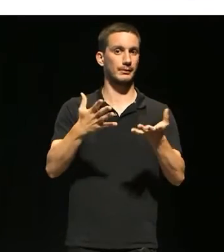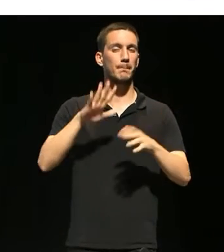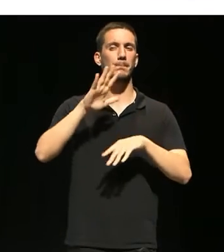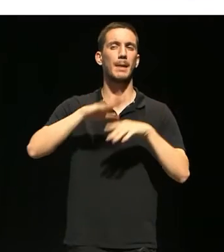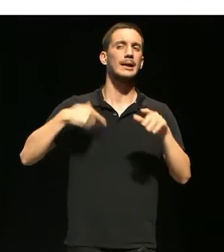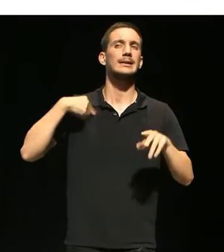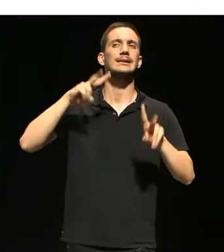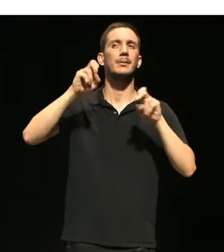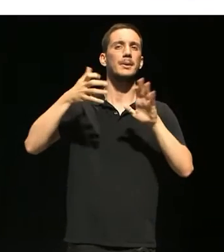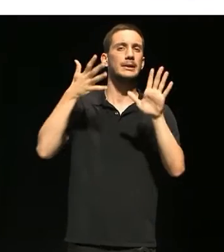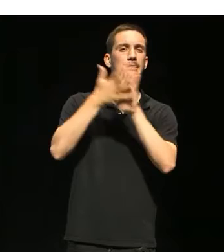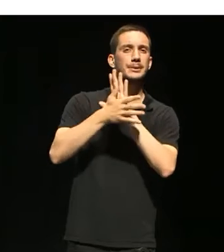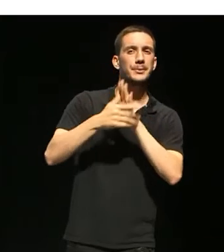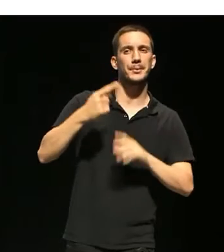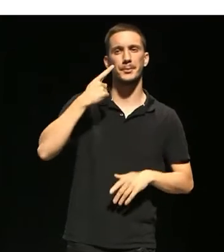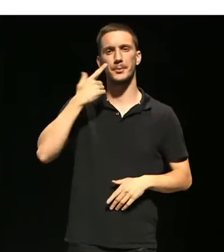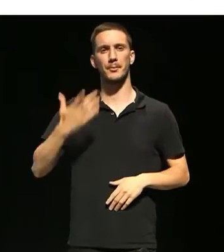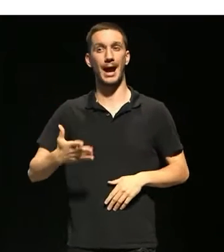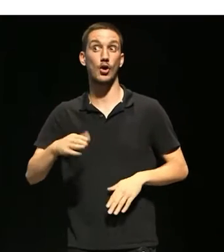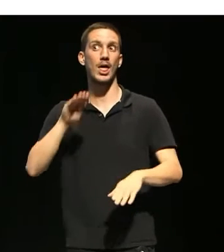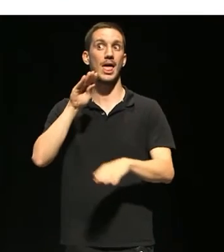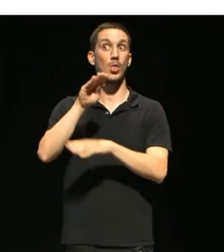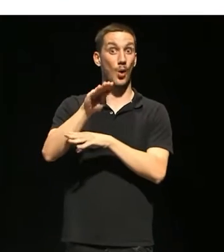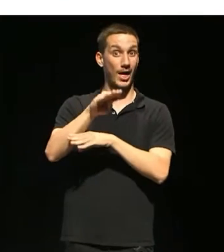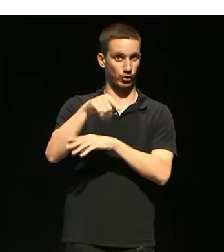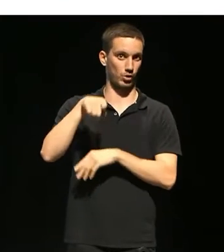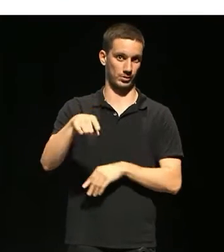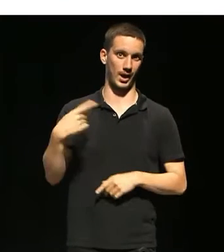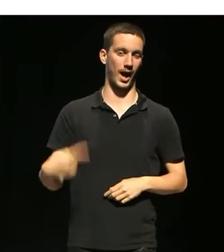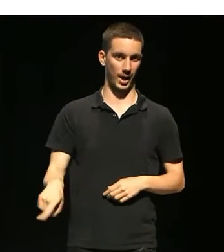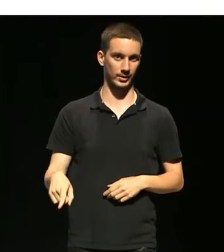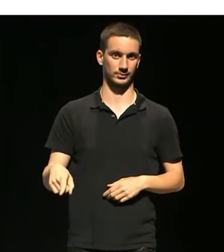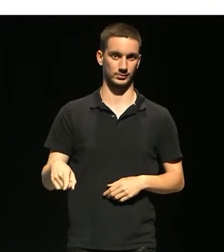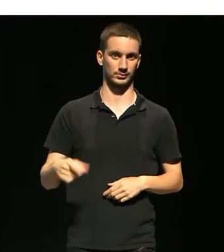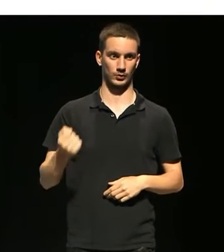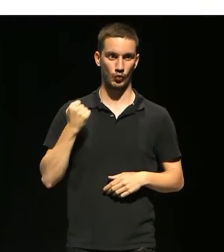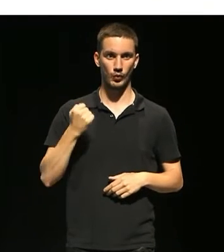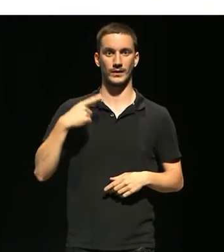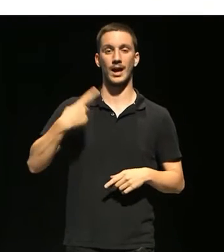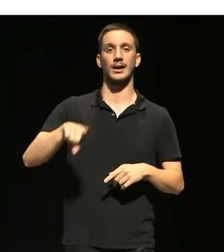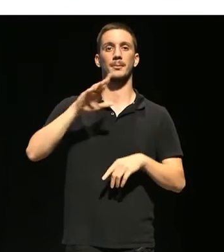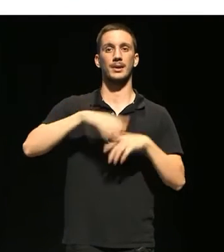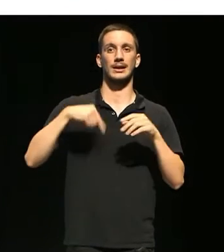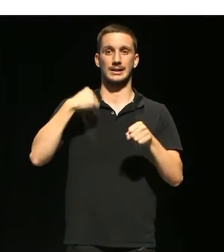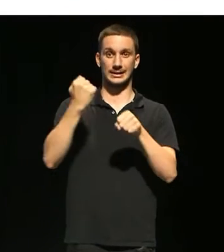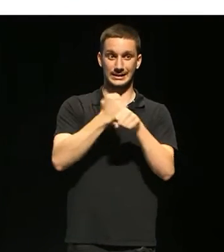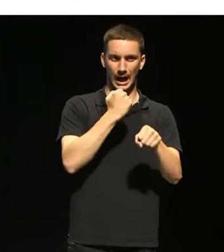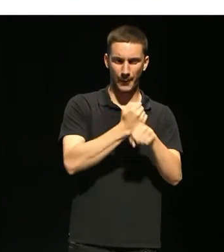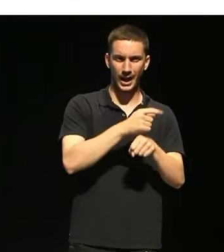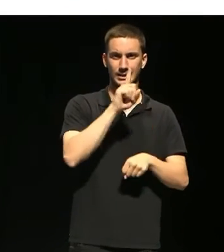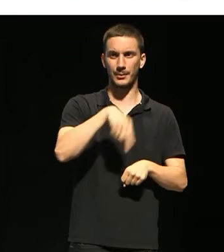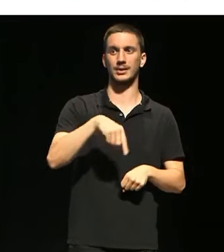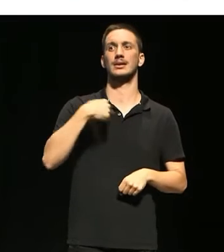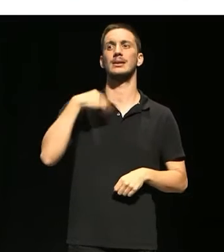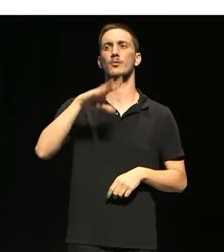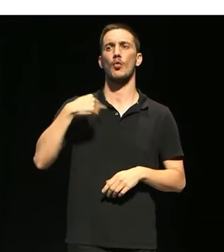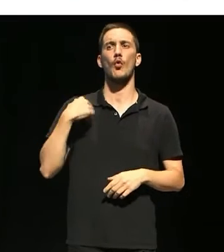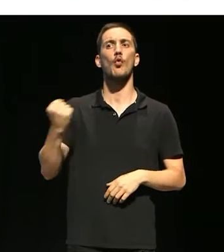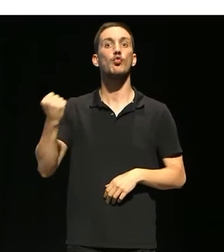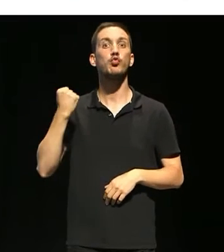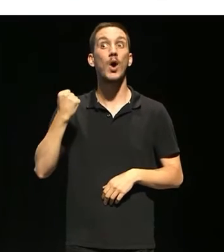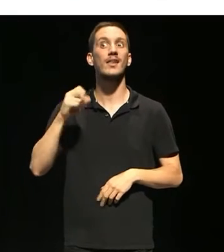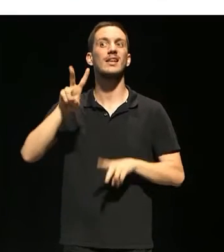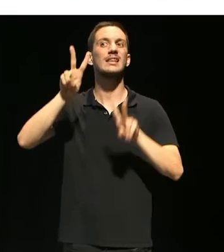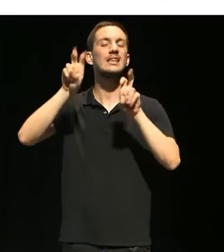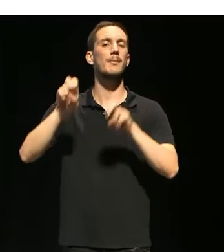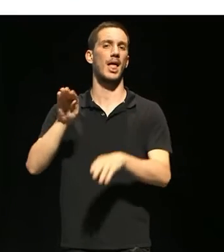explicar el valor i la força que té l'educació. Igual que el nostre lema és l'esforç dels treballs, també volem dir la força tan important que és